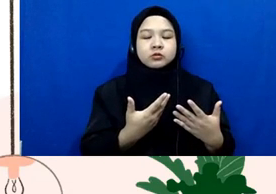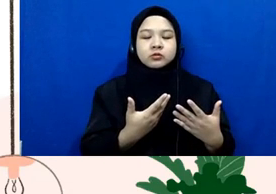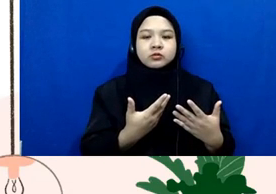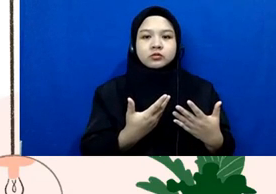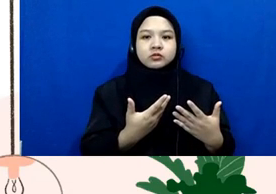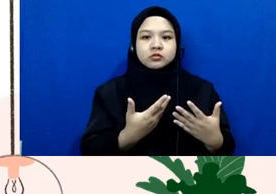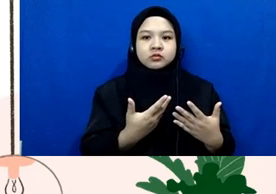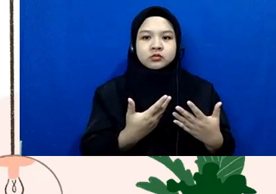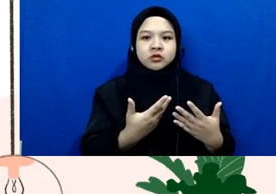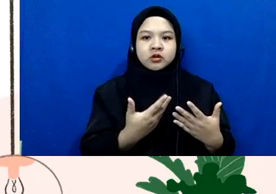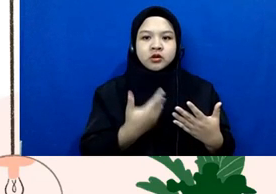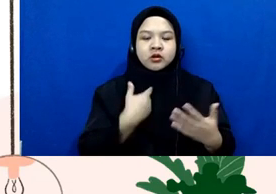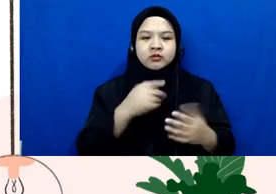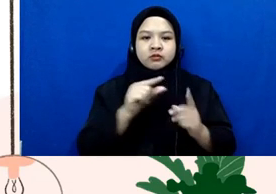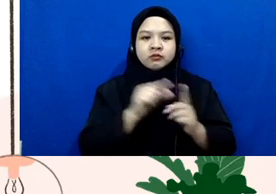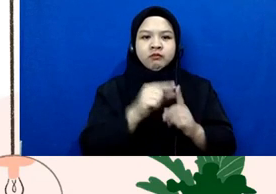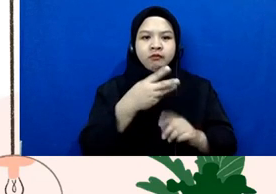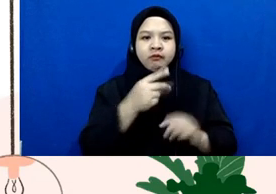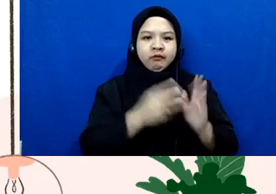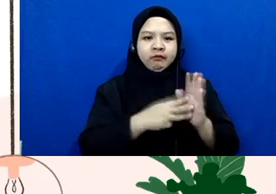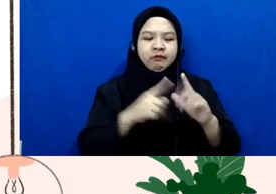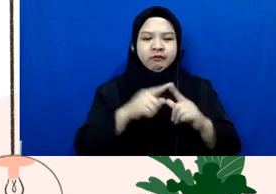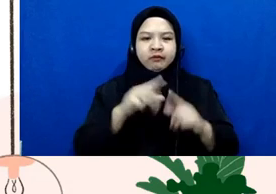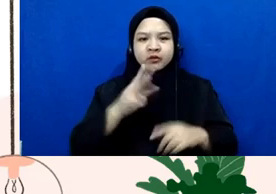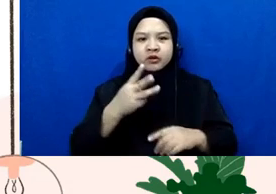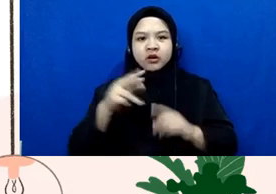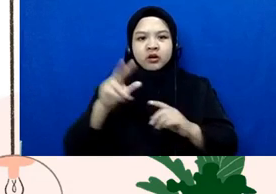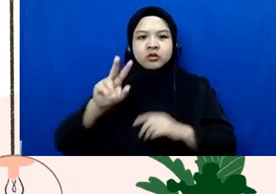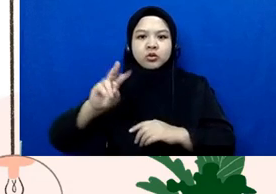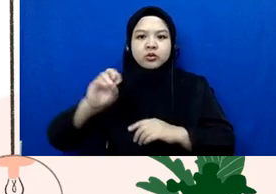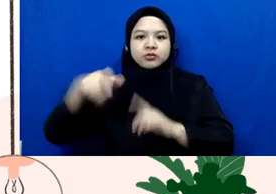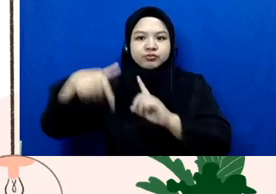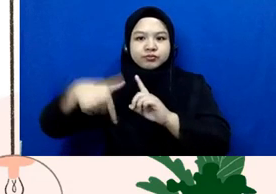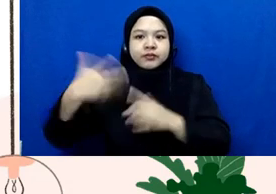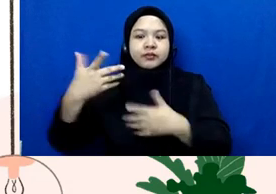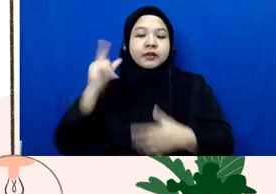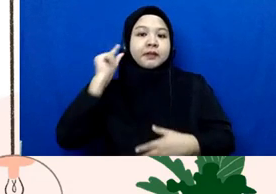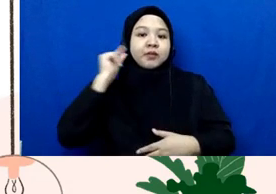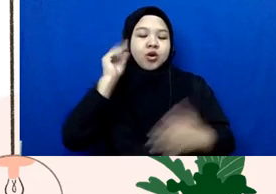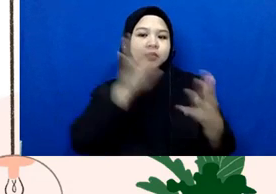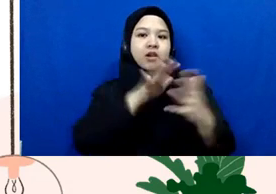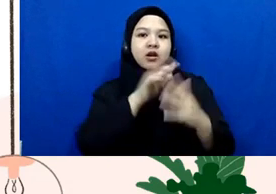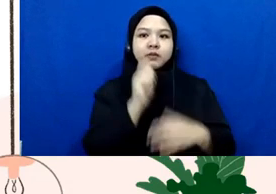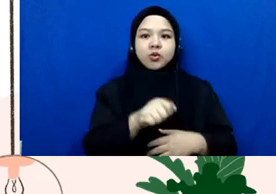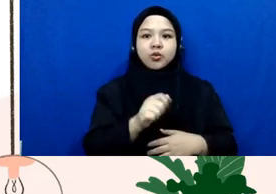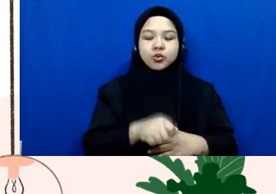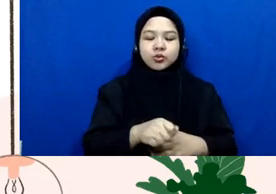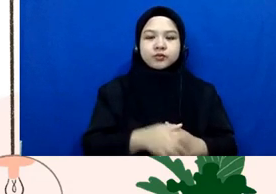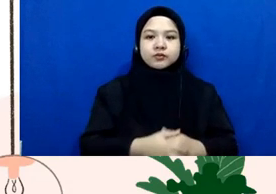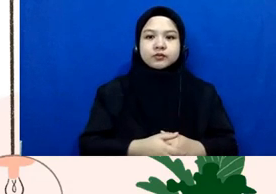bisa lihat misalnya PERMA 3 2017 yang perempuan berhadapan dengan hukum jadi ini sorry saya lupa masukin